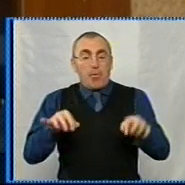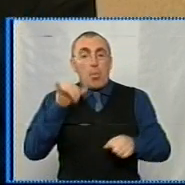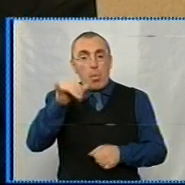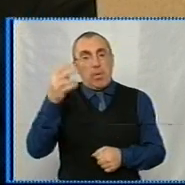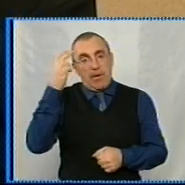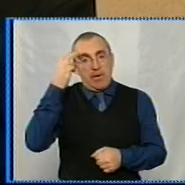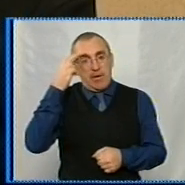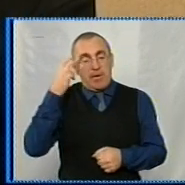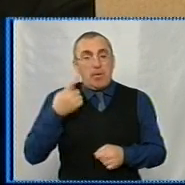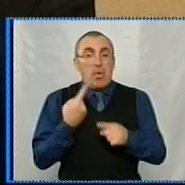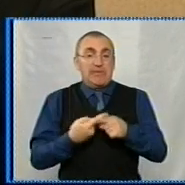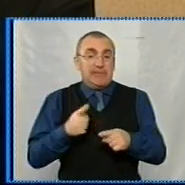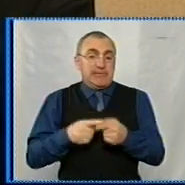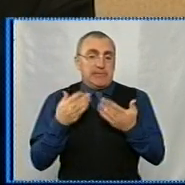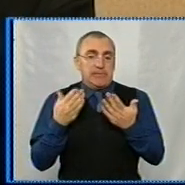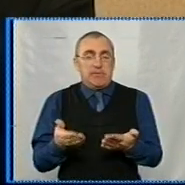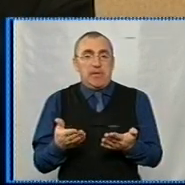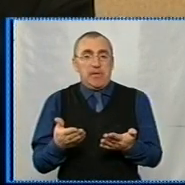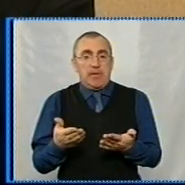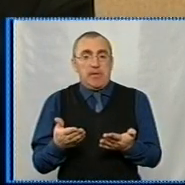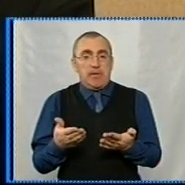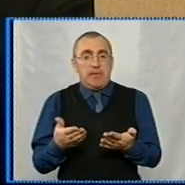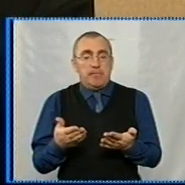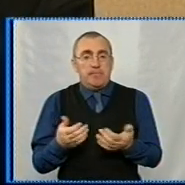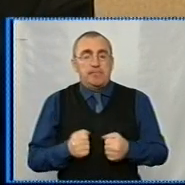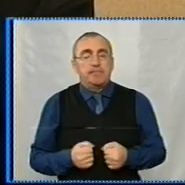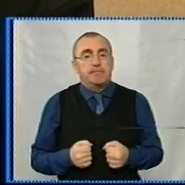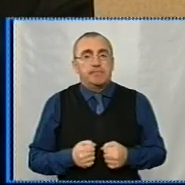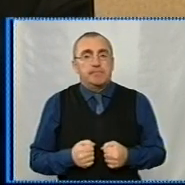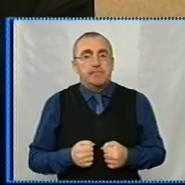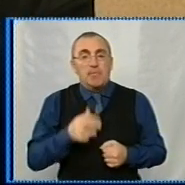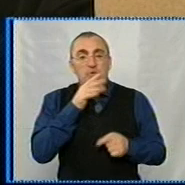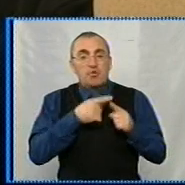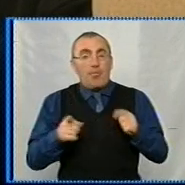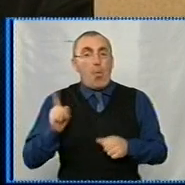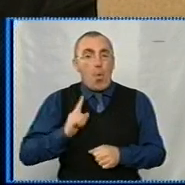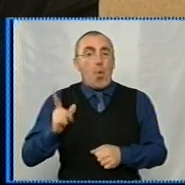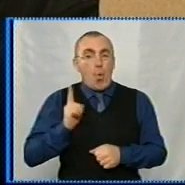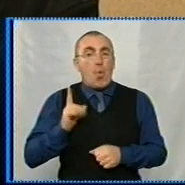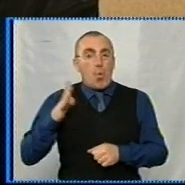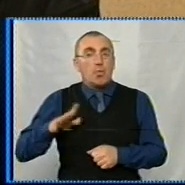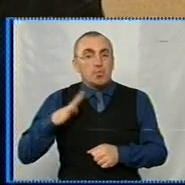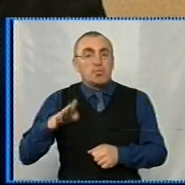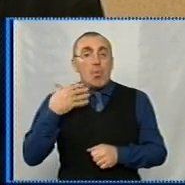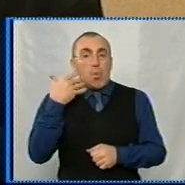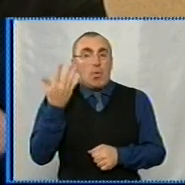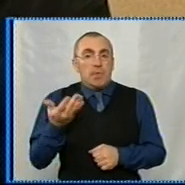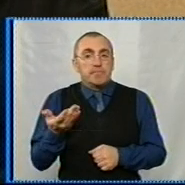Київ. Саме оце час, оце очікування, коли